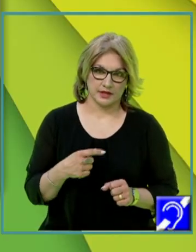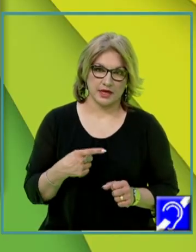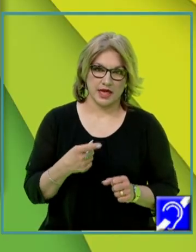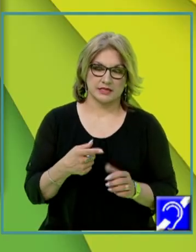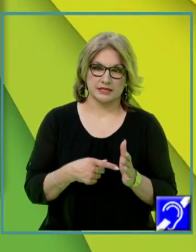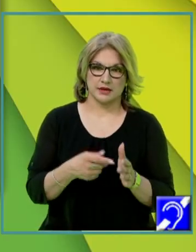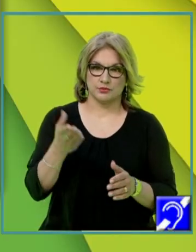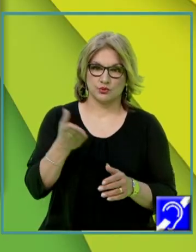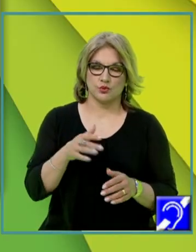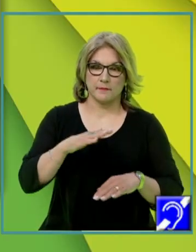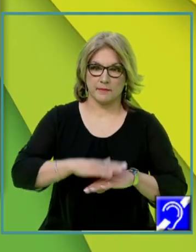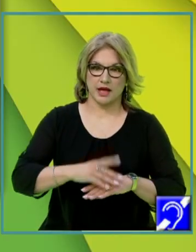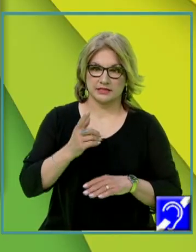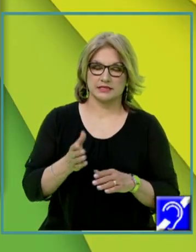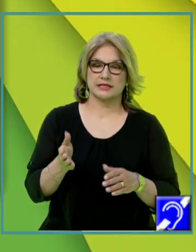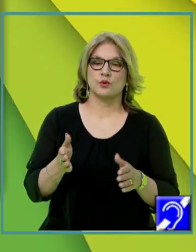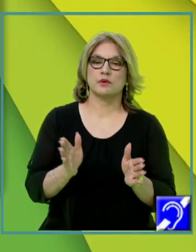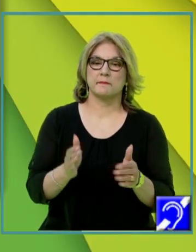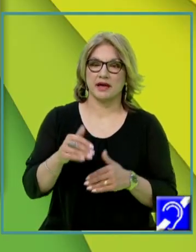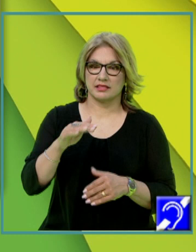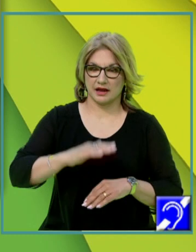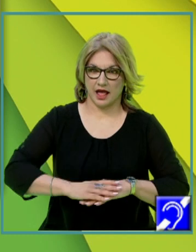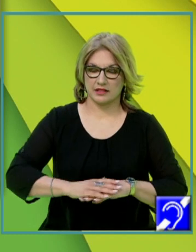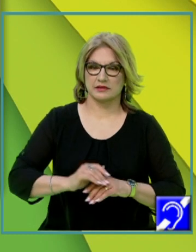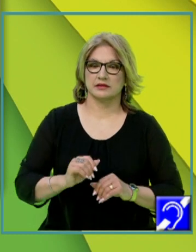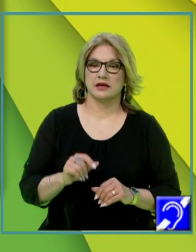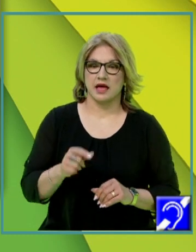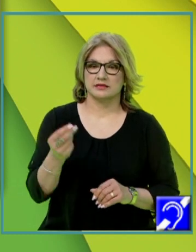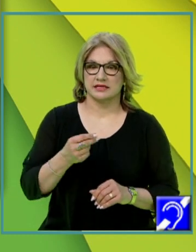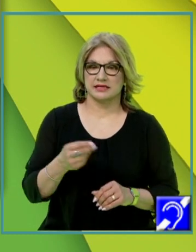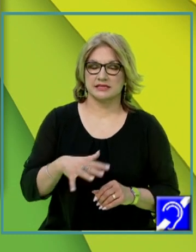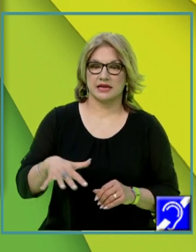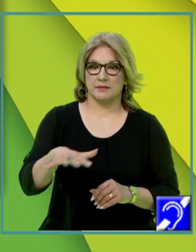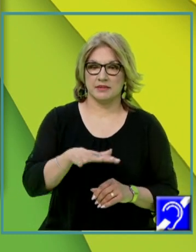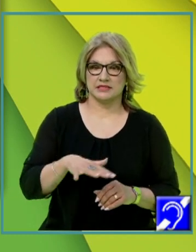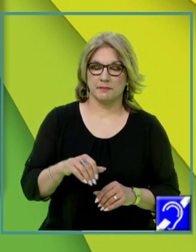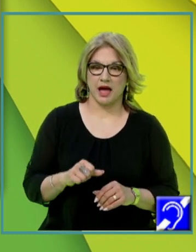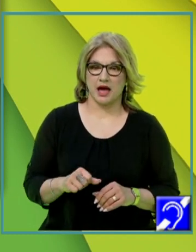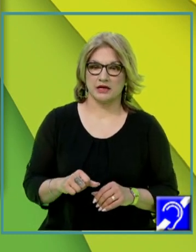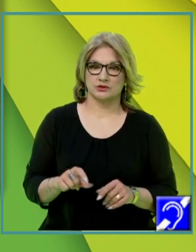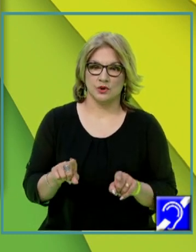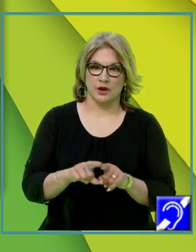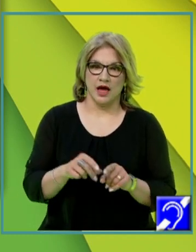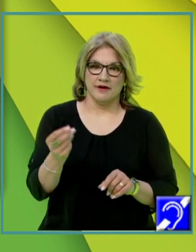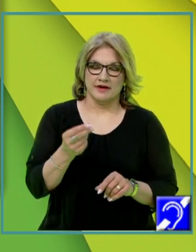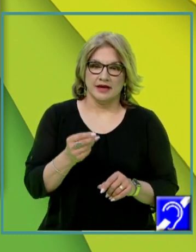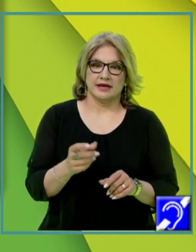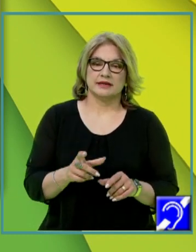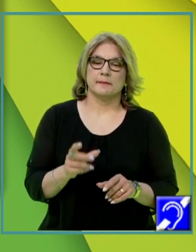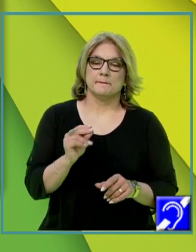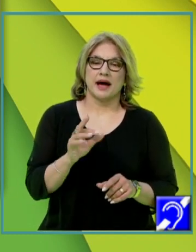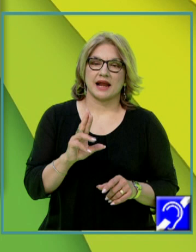la bază 1 pătrat și știți foarte bine că îl desenăm în spațiu sub forma unui